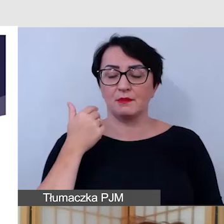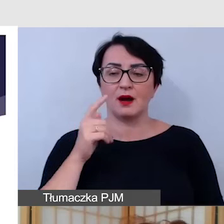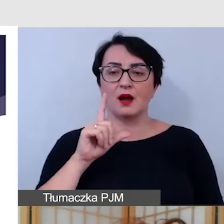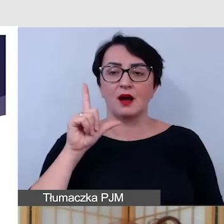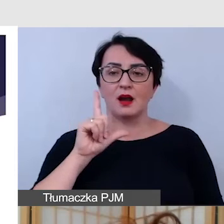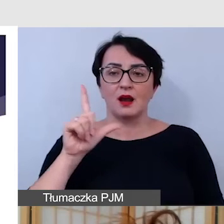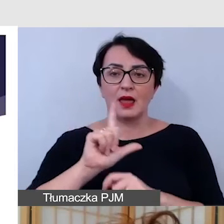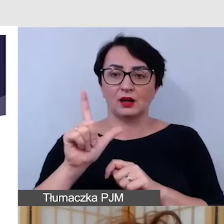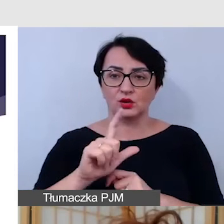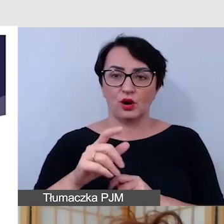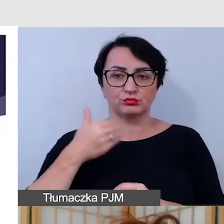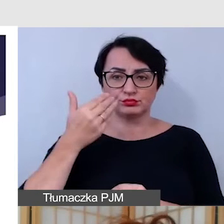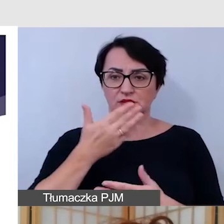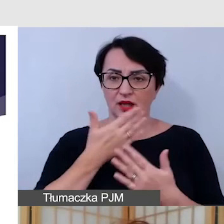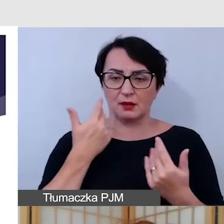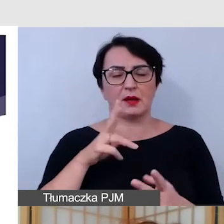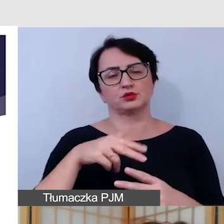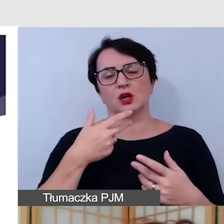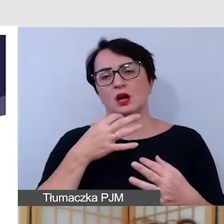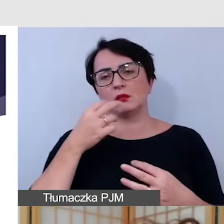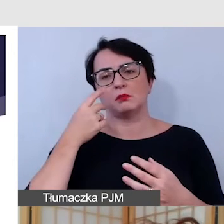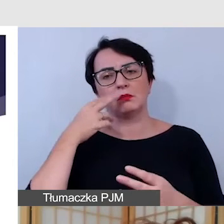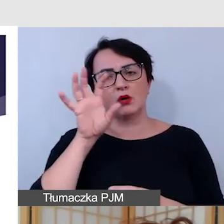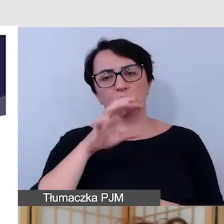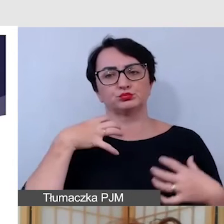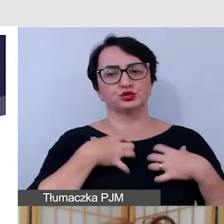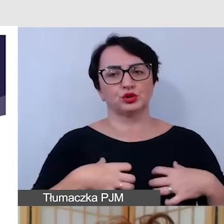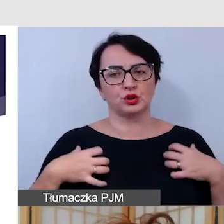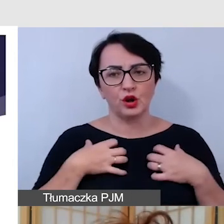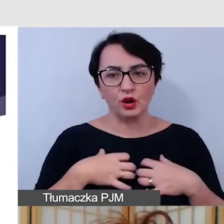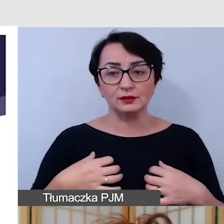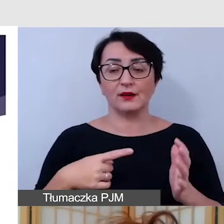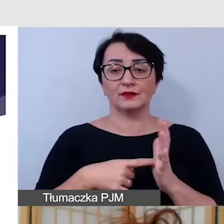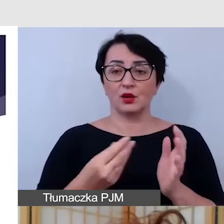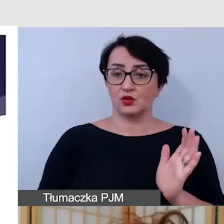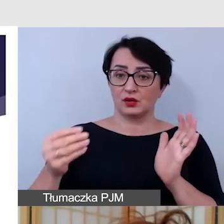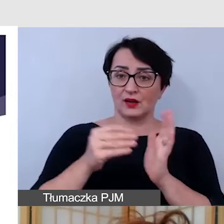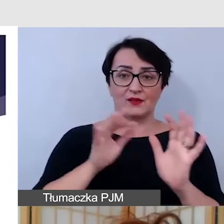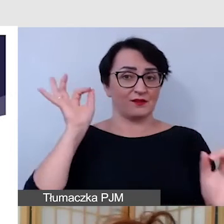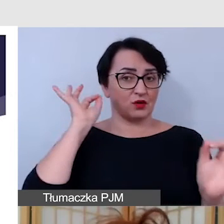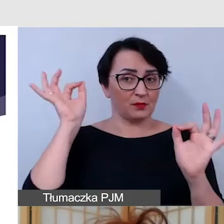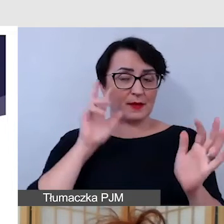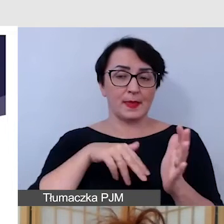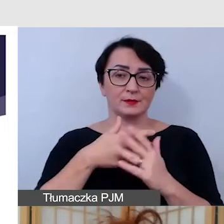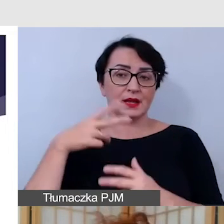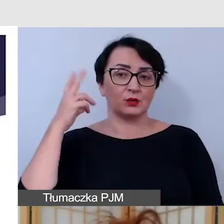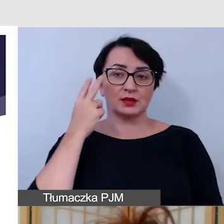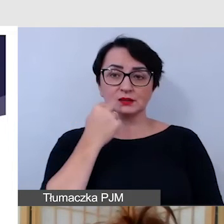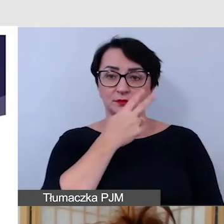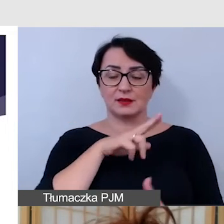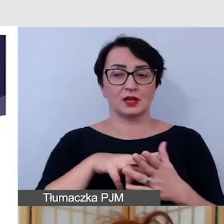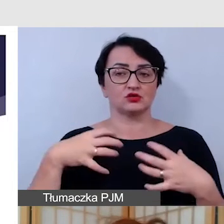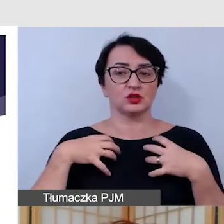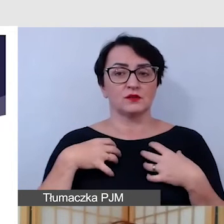tylko i wyłącznie na przykład film przyrodniczy, wtedy taka dodatkowa informacja w formie audiodeskrypcji na żywo